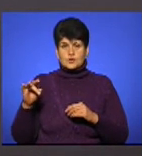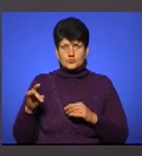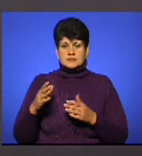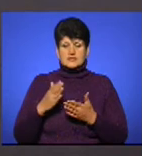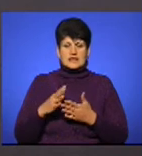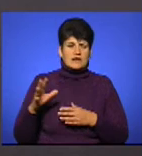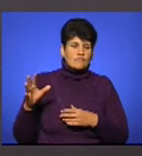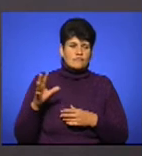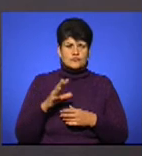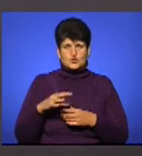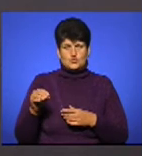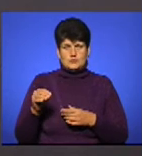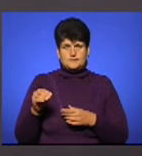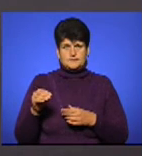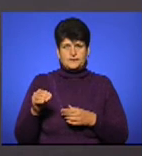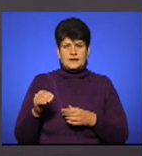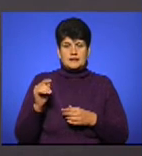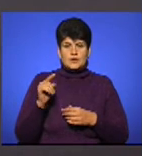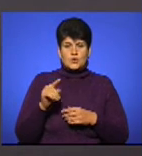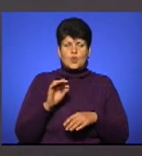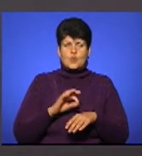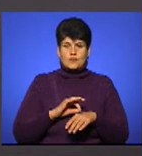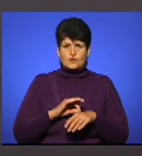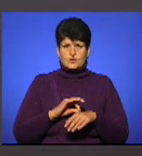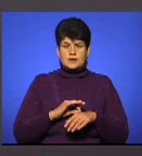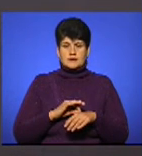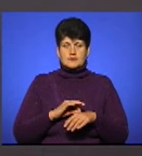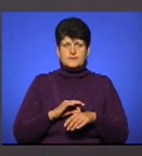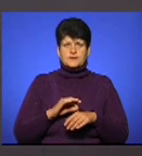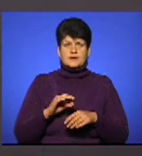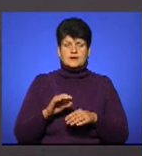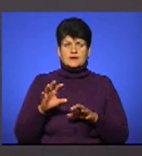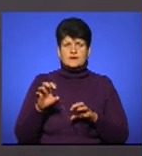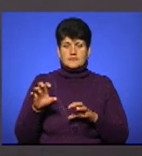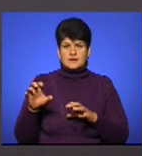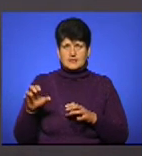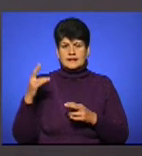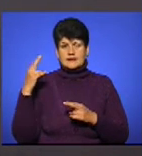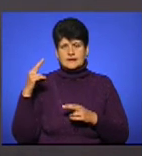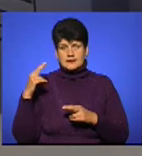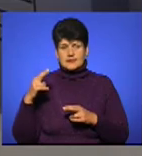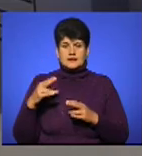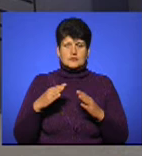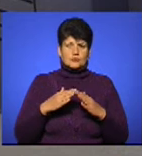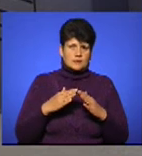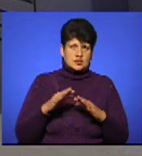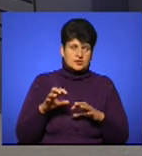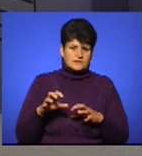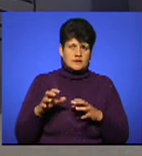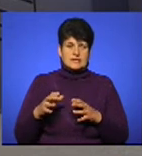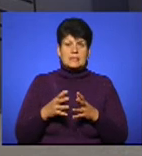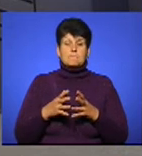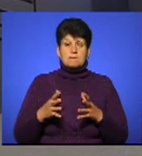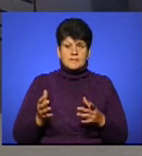всюди. На нього хворіють як синантропні тварини, так і дикі тварини. Більше того, я вам хочу